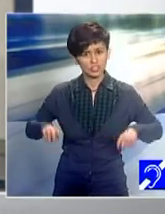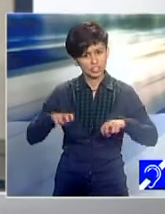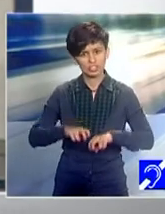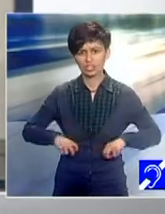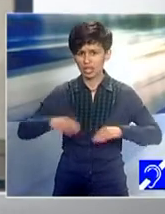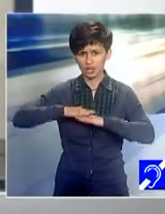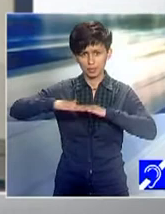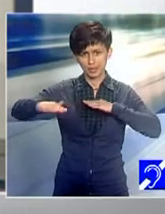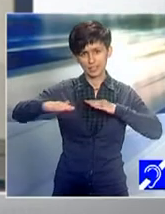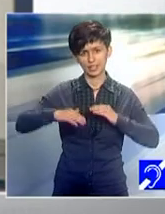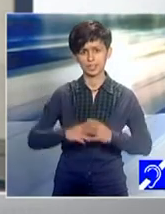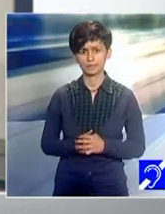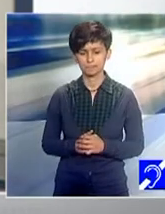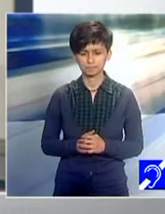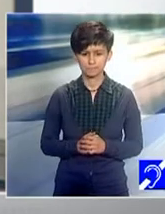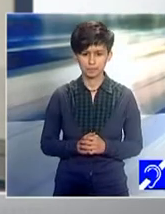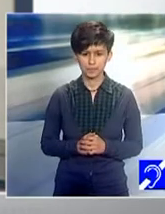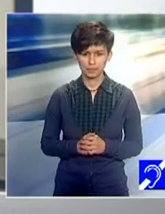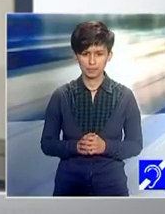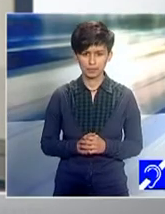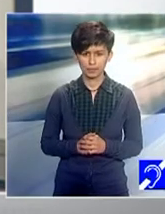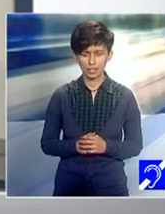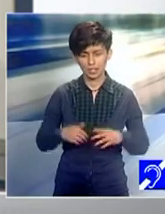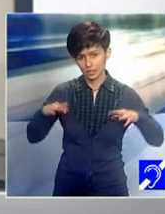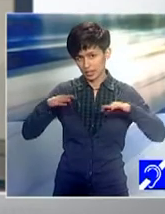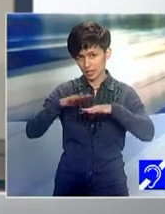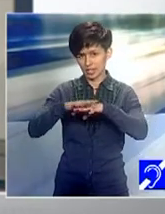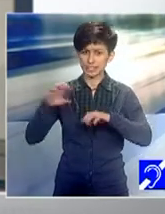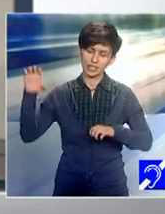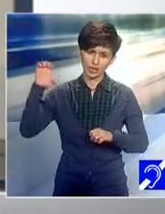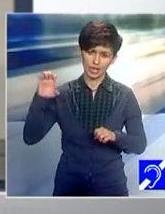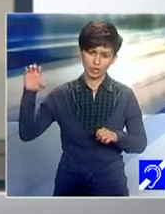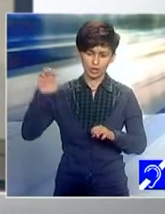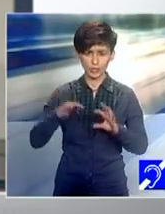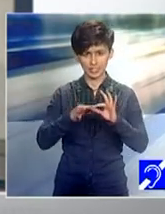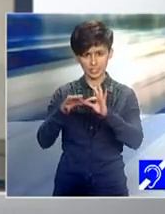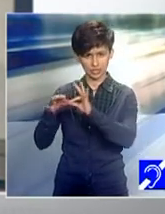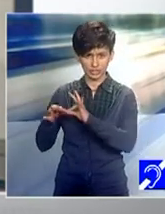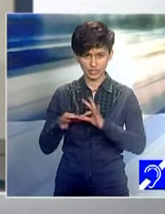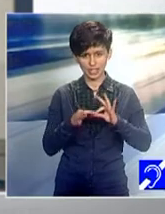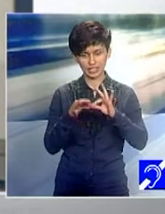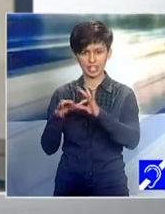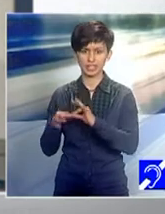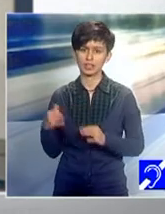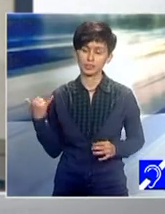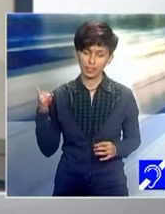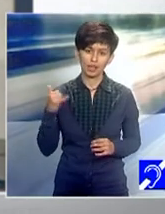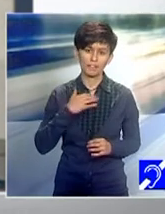Și, în momentul în care rețeaua Europeană Memorie și Solidaritate a apelat la mine